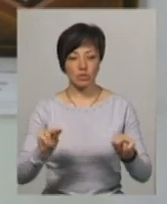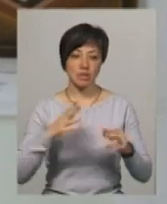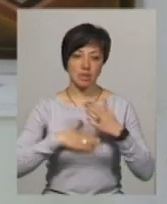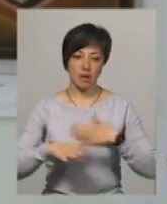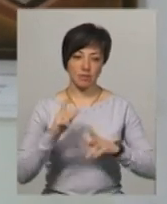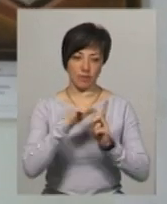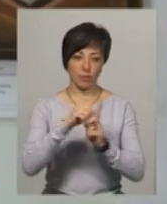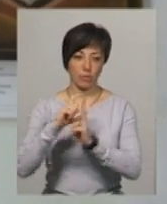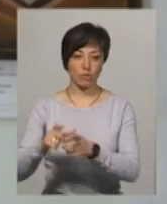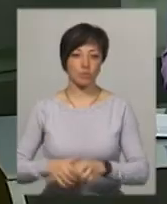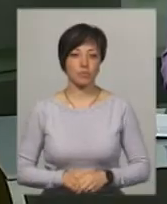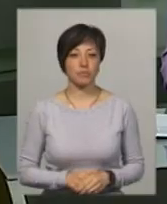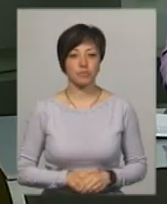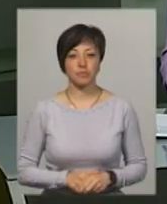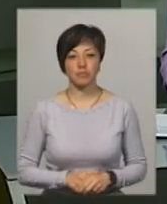дадуть відповіді.